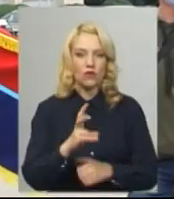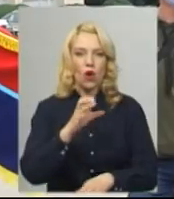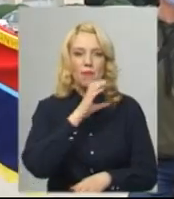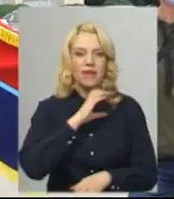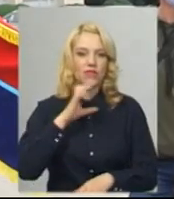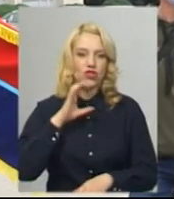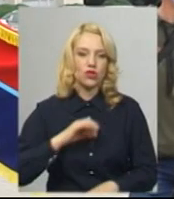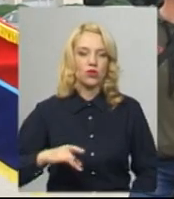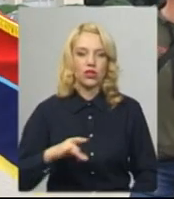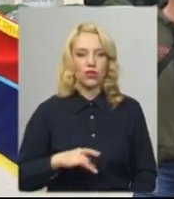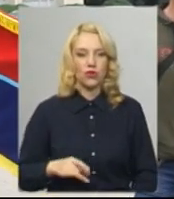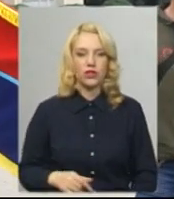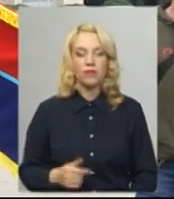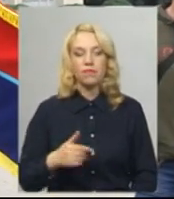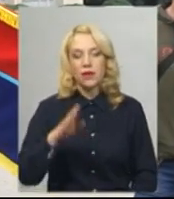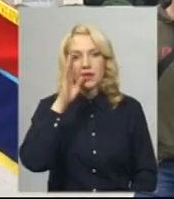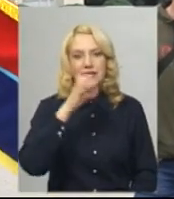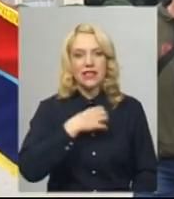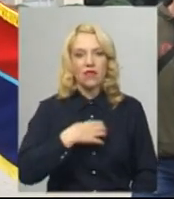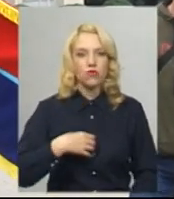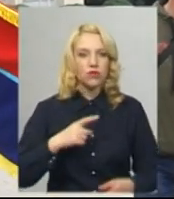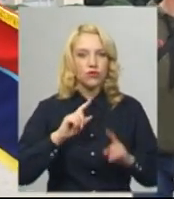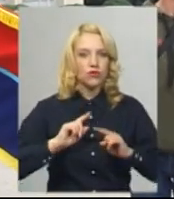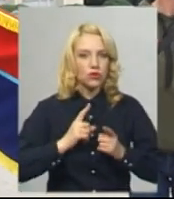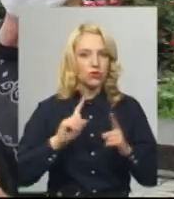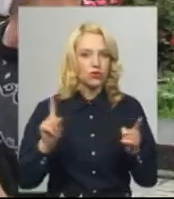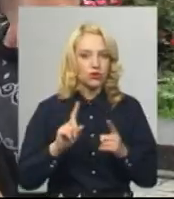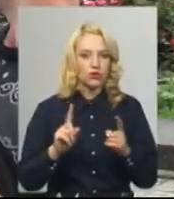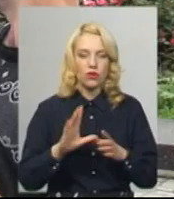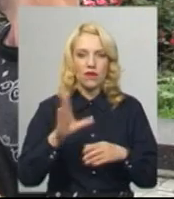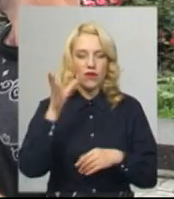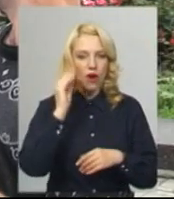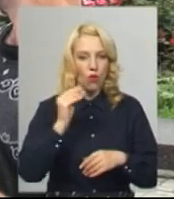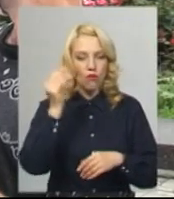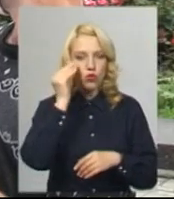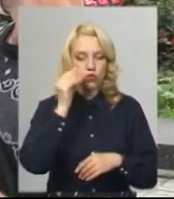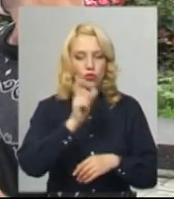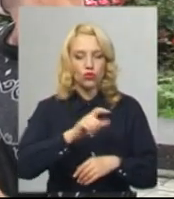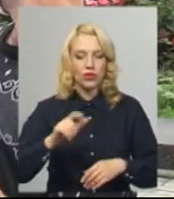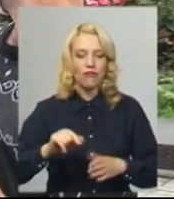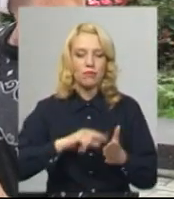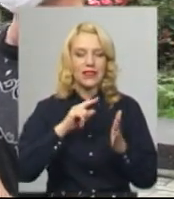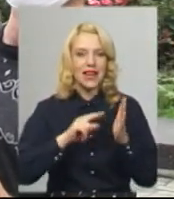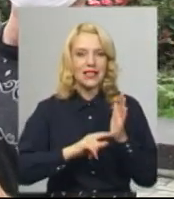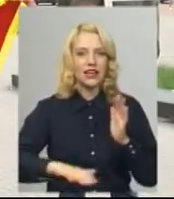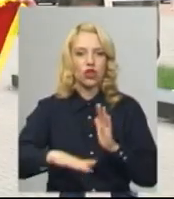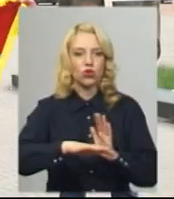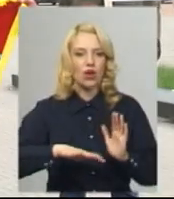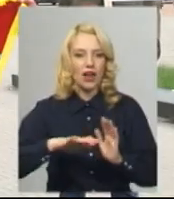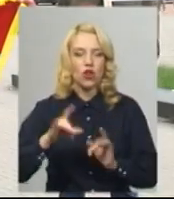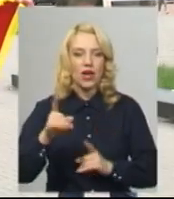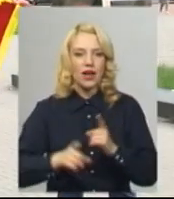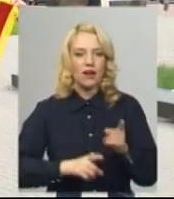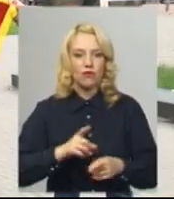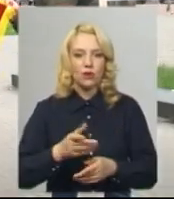регіоні. Славутчанин Василь Парезінський каже, його обурює, що не враховують думку громадян у питанні територіальної реформи. Не запитали нас. Ми